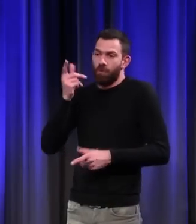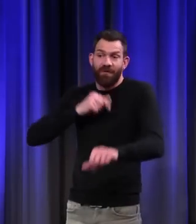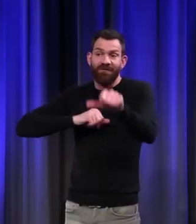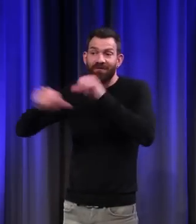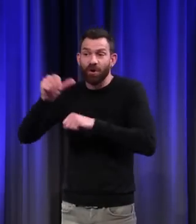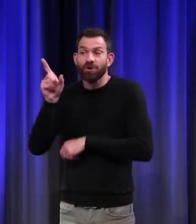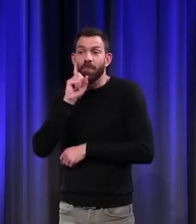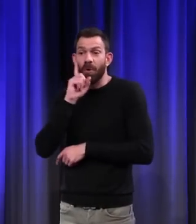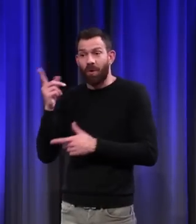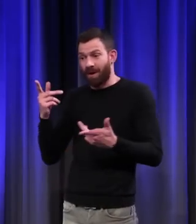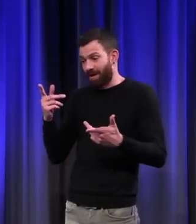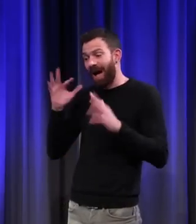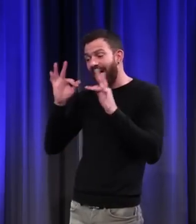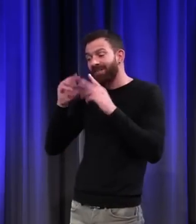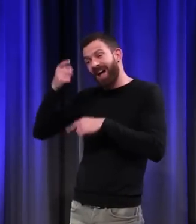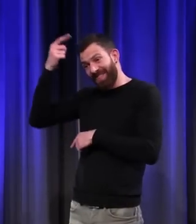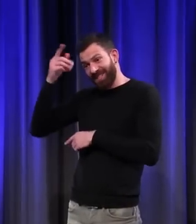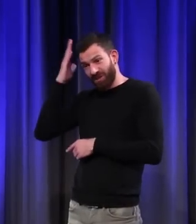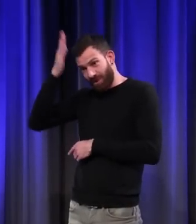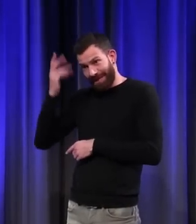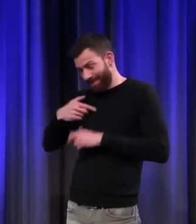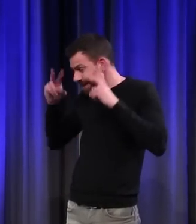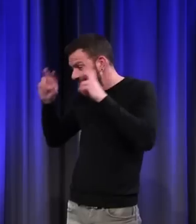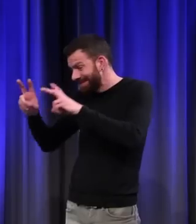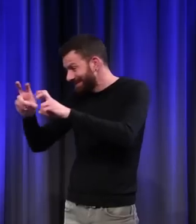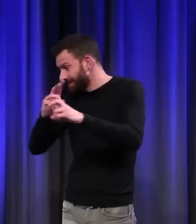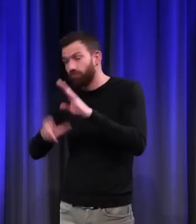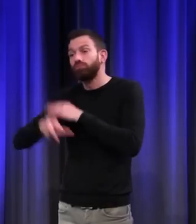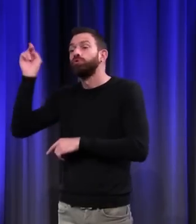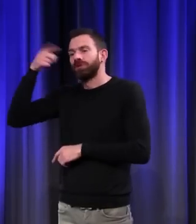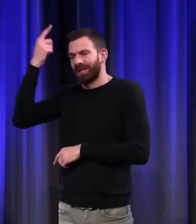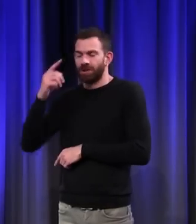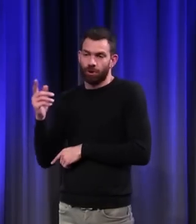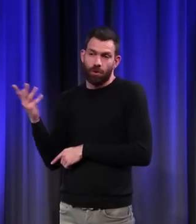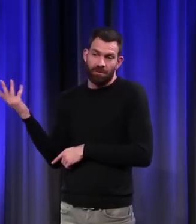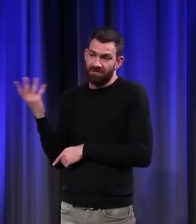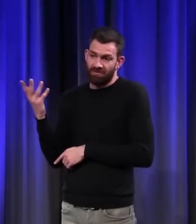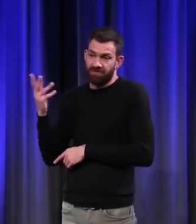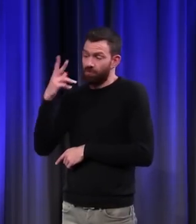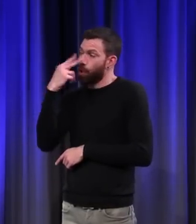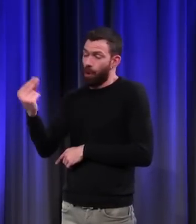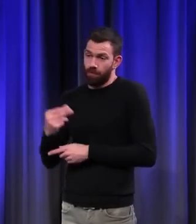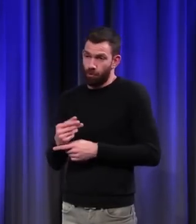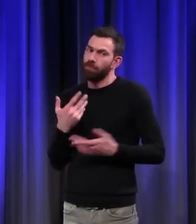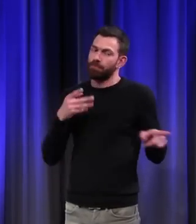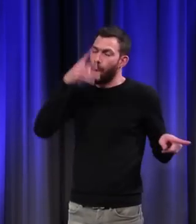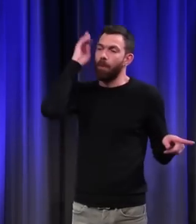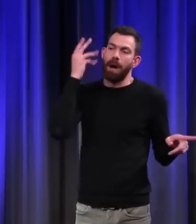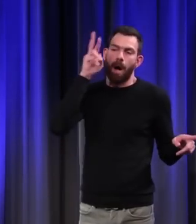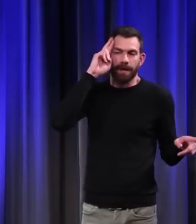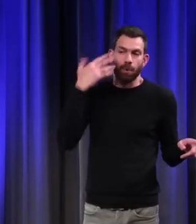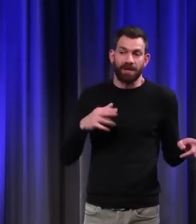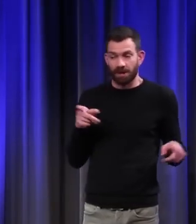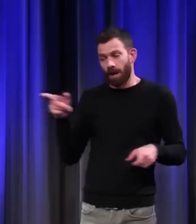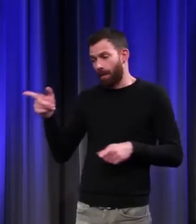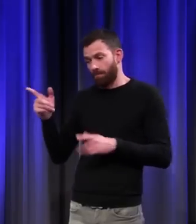récentes sur l'intelligence animale, le plus intelligent, c'est lui, ce que les Romains disaient déjà. Il est au niveau des grands